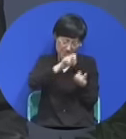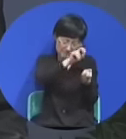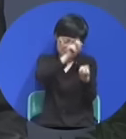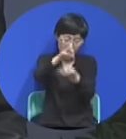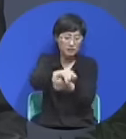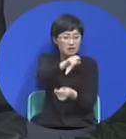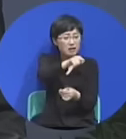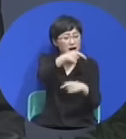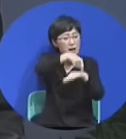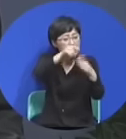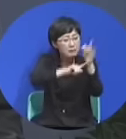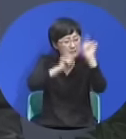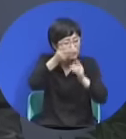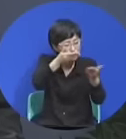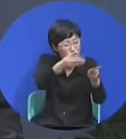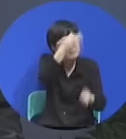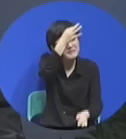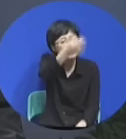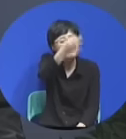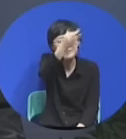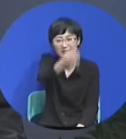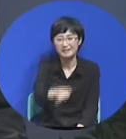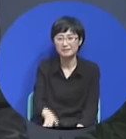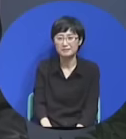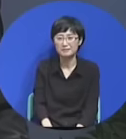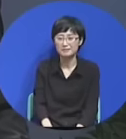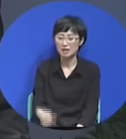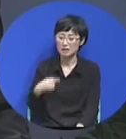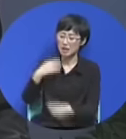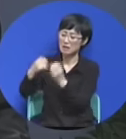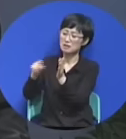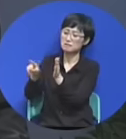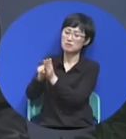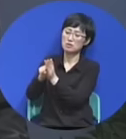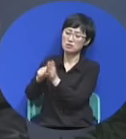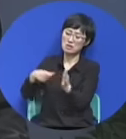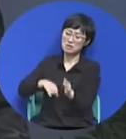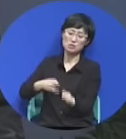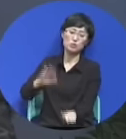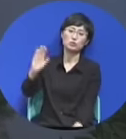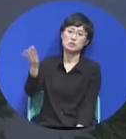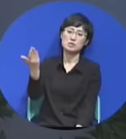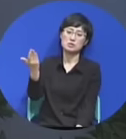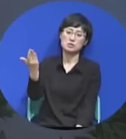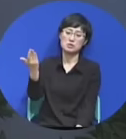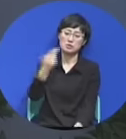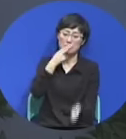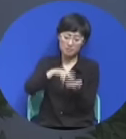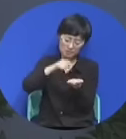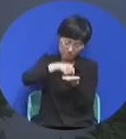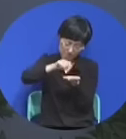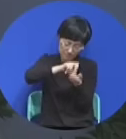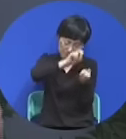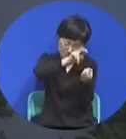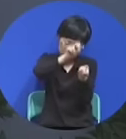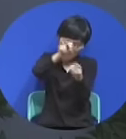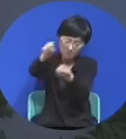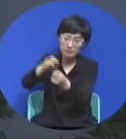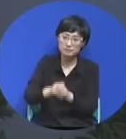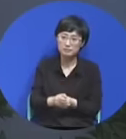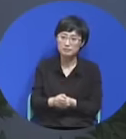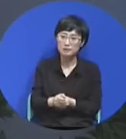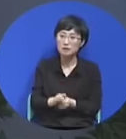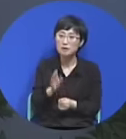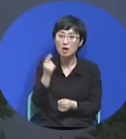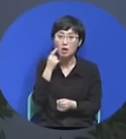당신에게 상처 준 거 미안하다 나는 하나님의 딸이 됐다 다 보낸 거예요 그런데 이 길은